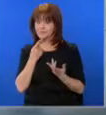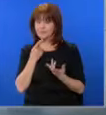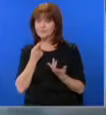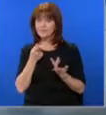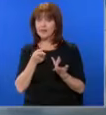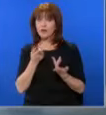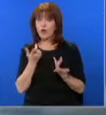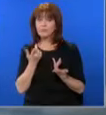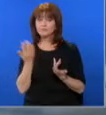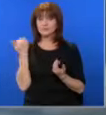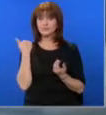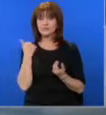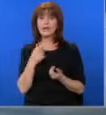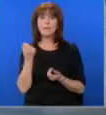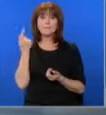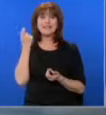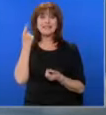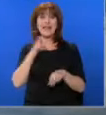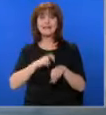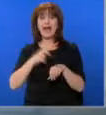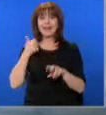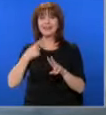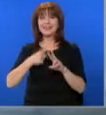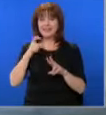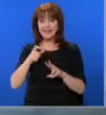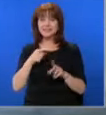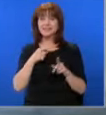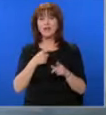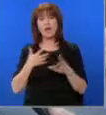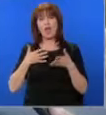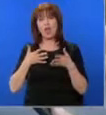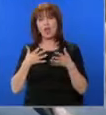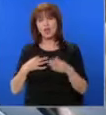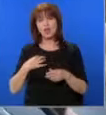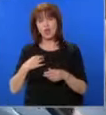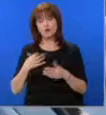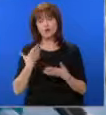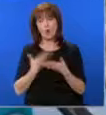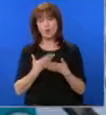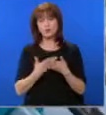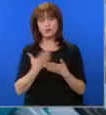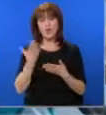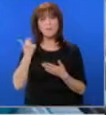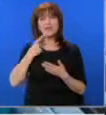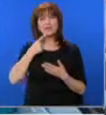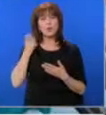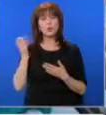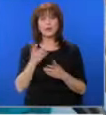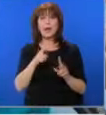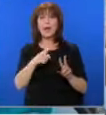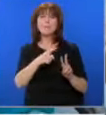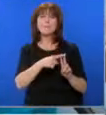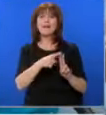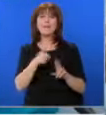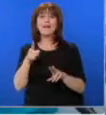срещу нея стои председателя на ДАНС, с когато била в лоши отношения от години. Преди няколко години, помен Тончев,